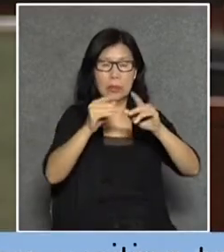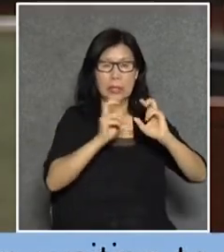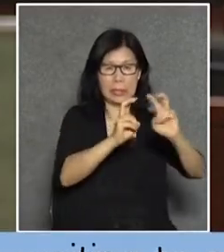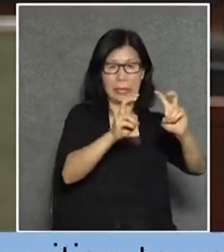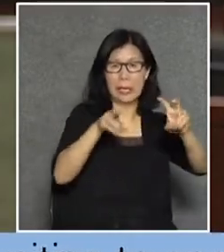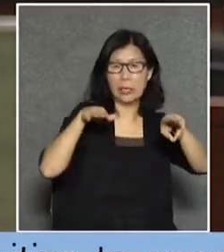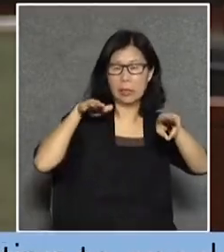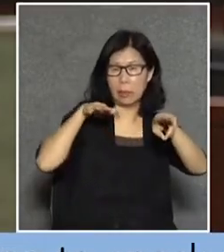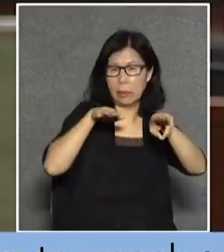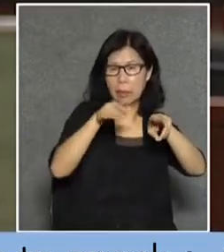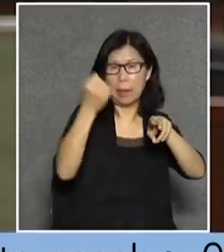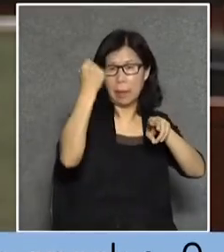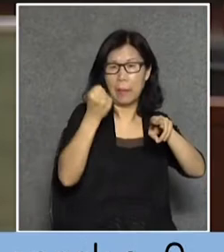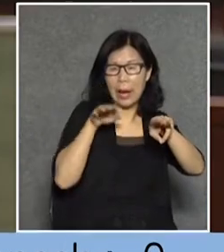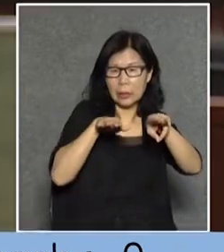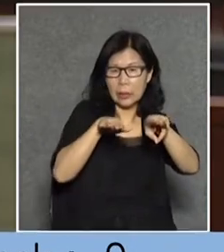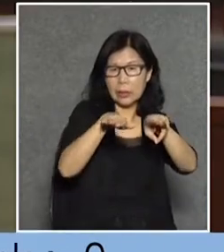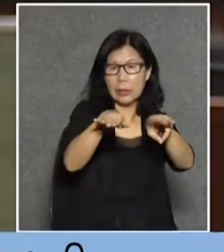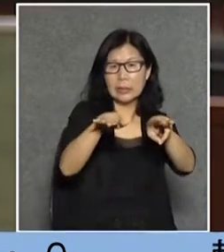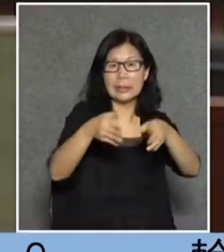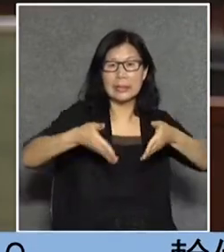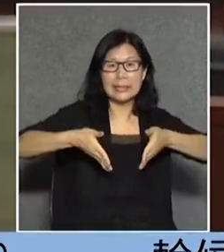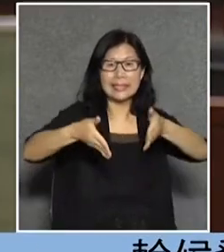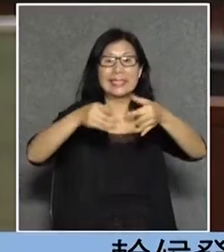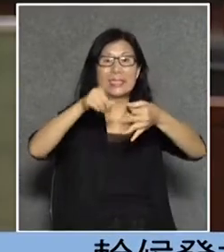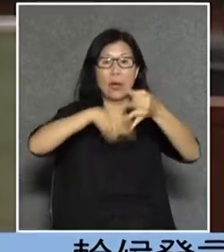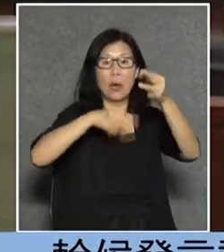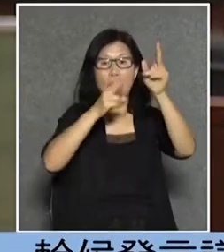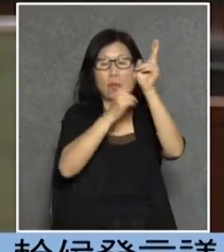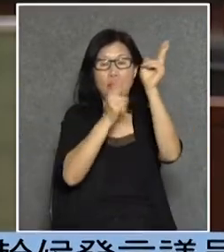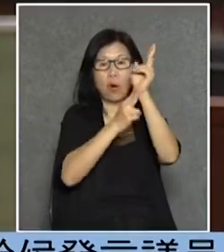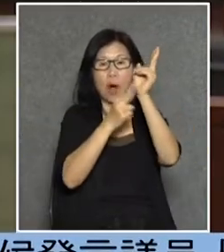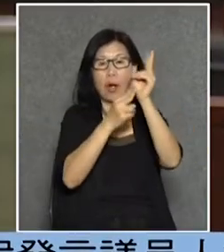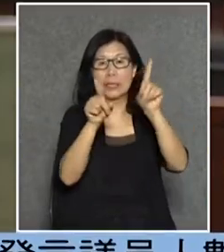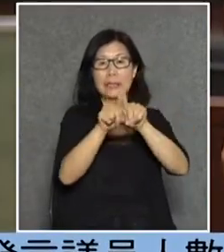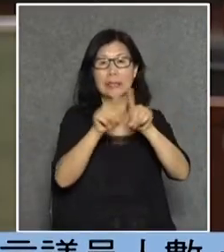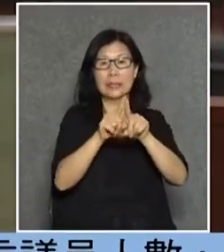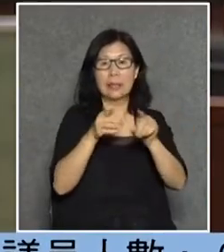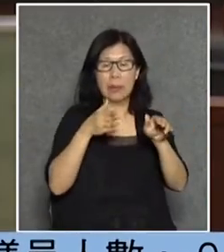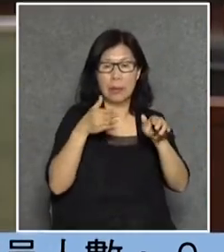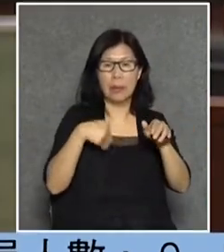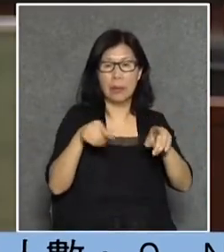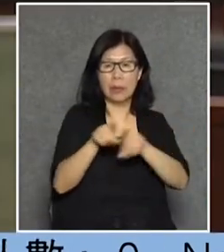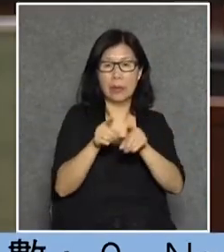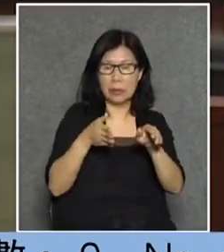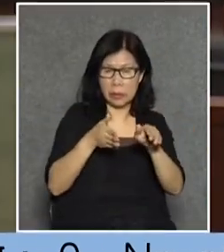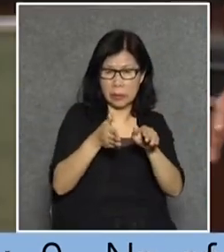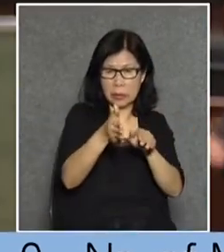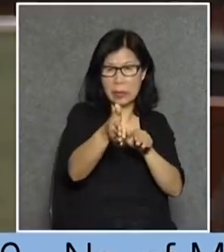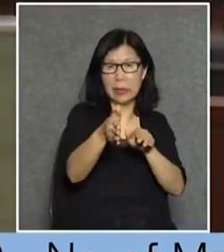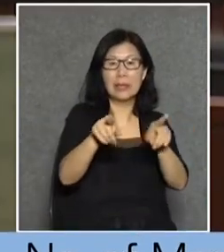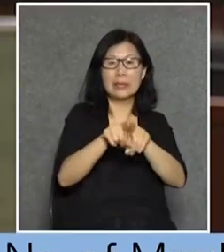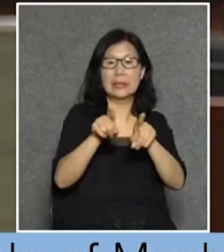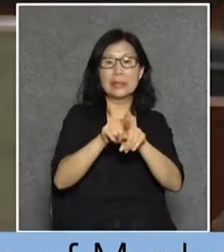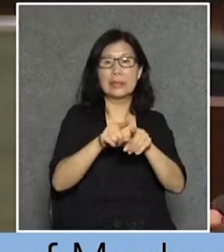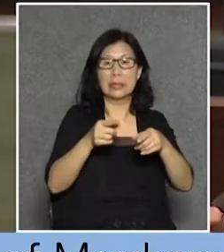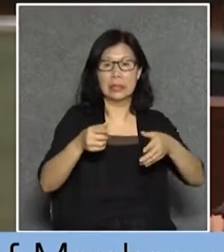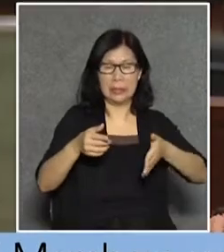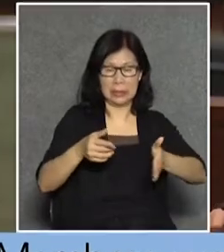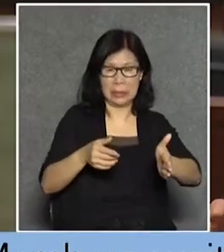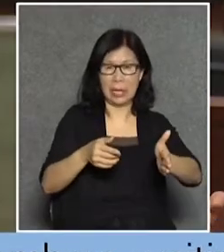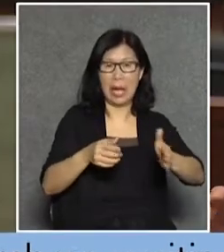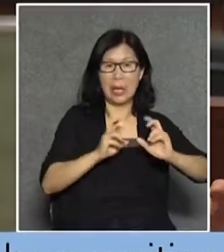它直走尼敦道你是沒有一條巴士線可以就這樣沿著那條即是和地下那條線